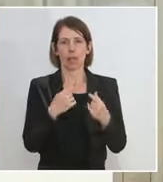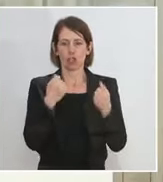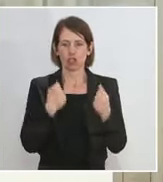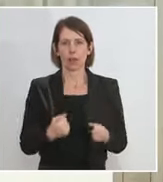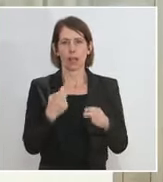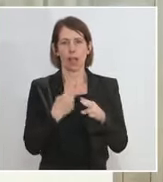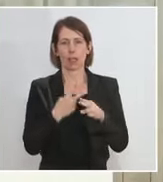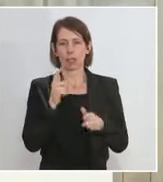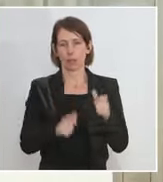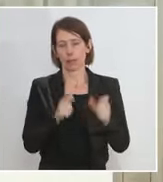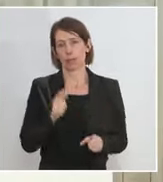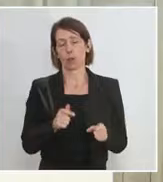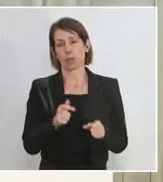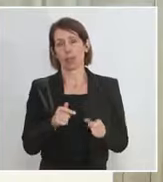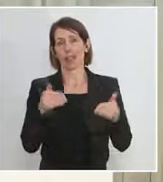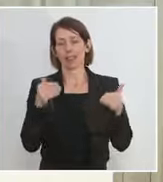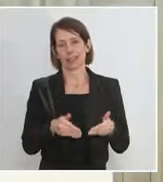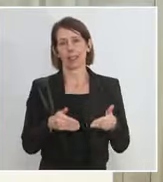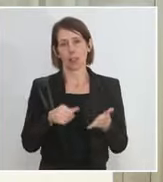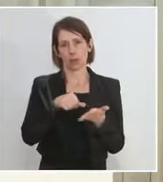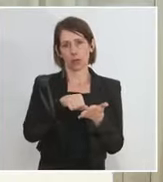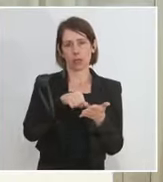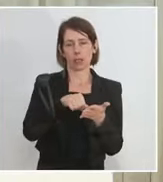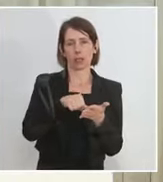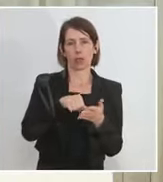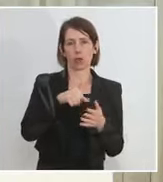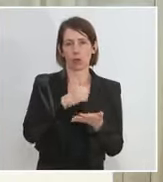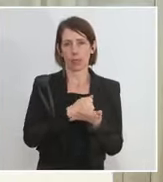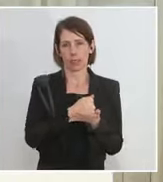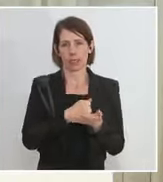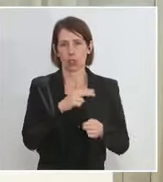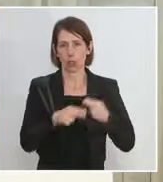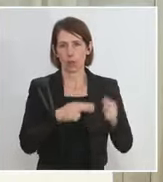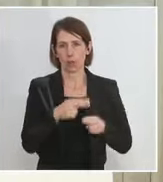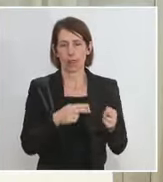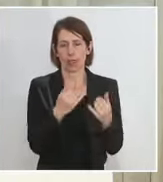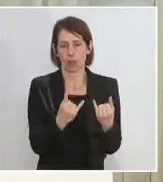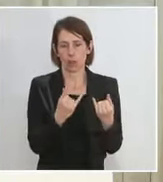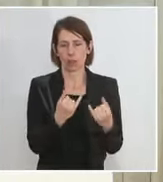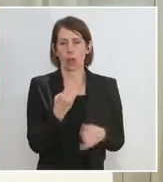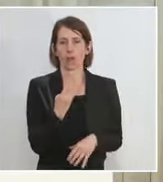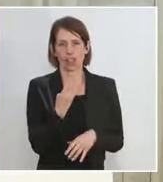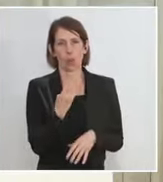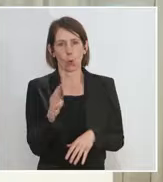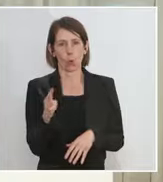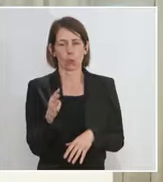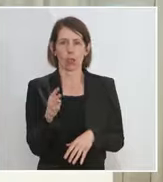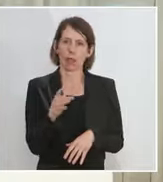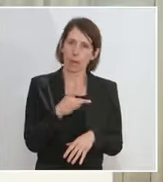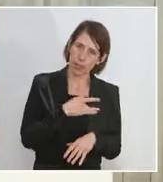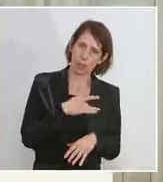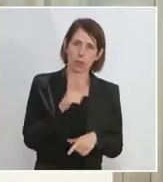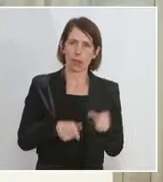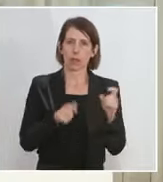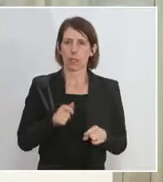erkrankt in intensivmedizinischer Pflege sein müssen, steigt. Wir haben heute 400 betroffene Personen in den